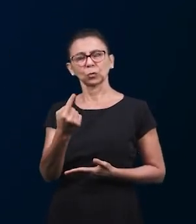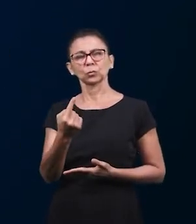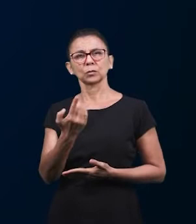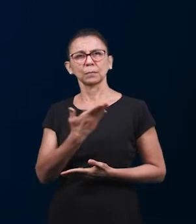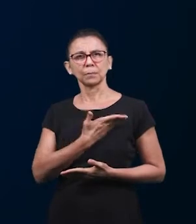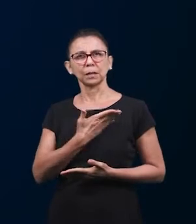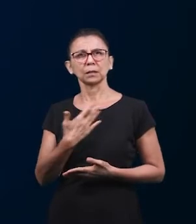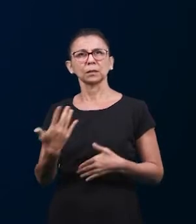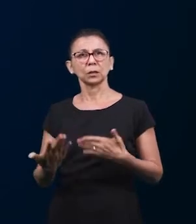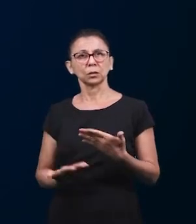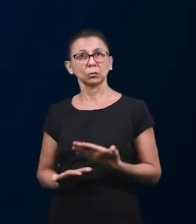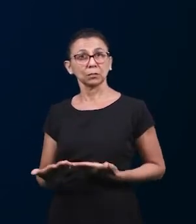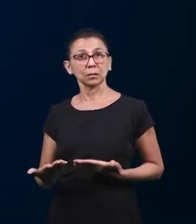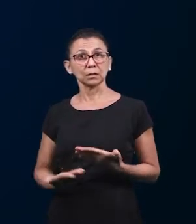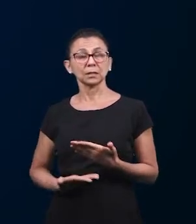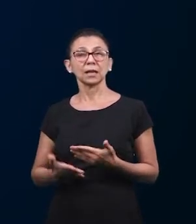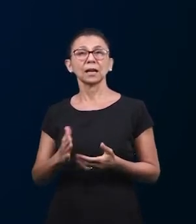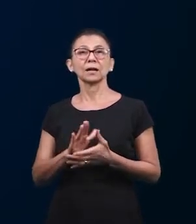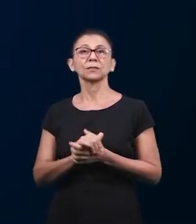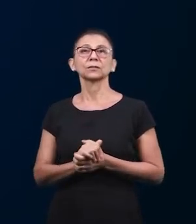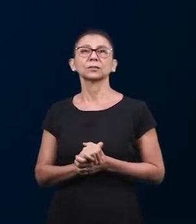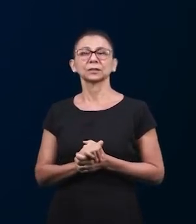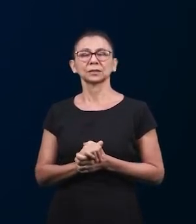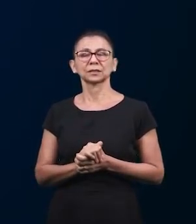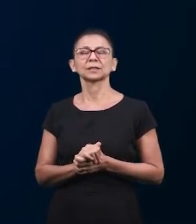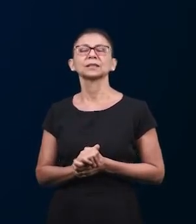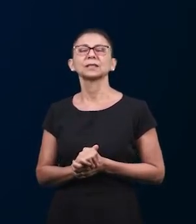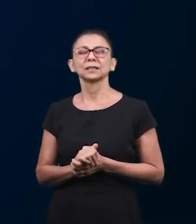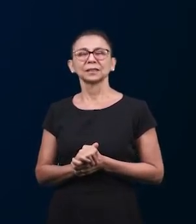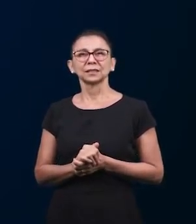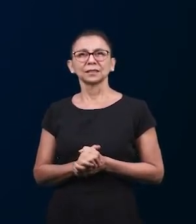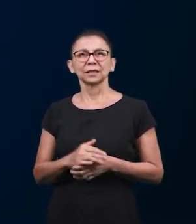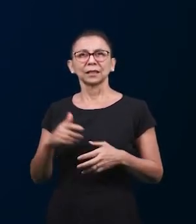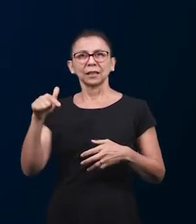Никарагу, братские объятия всем вам, братья и сестры.